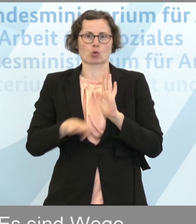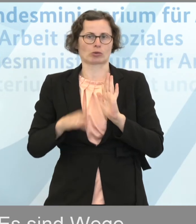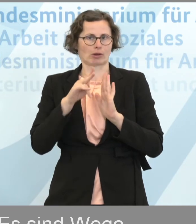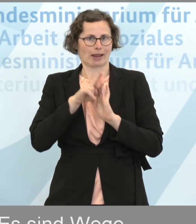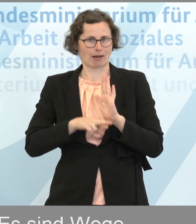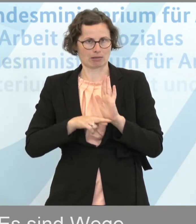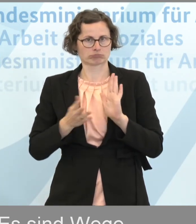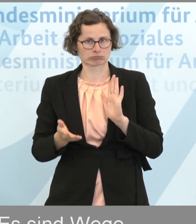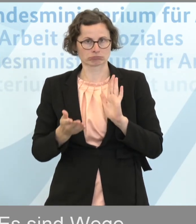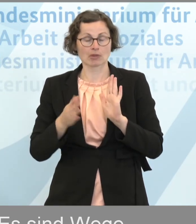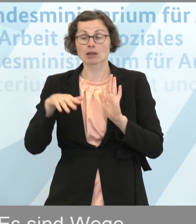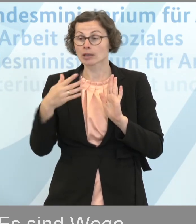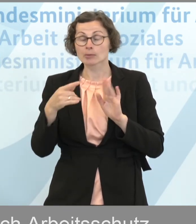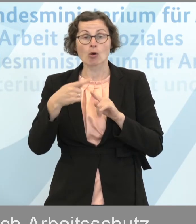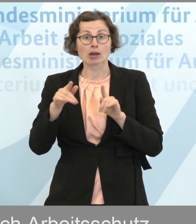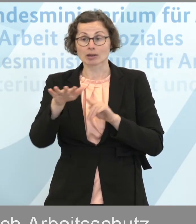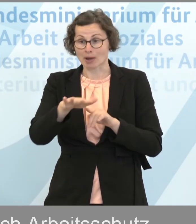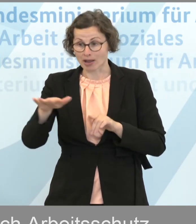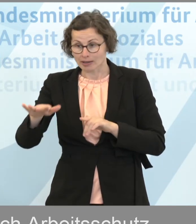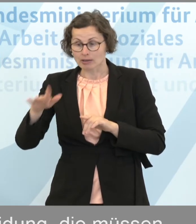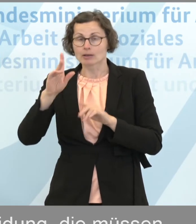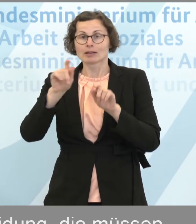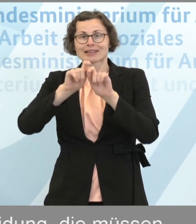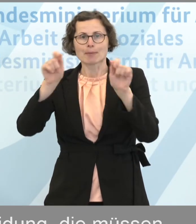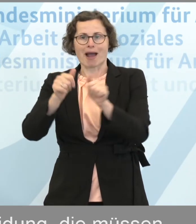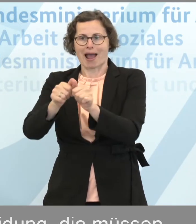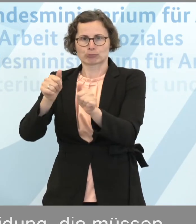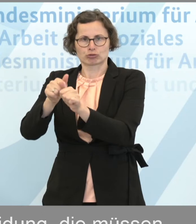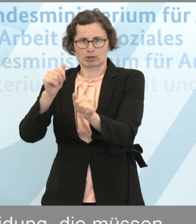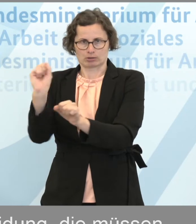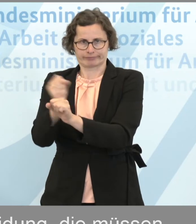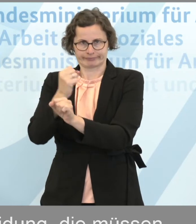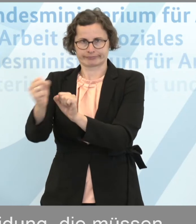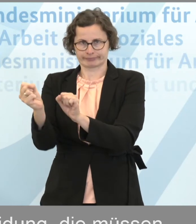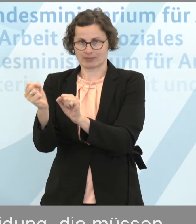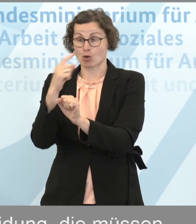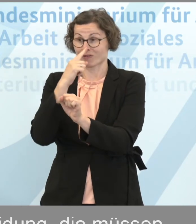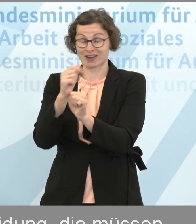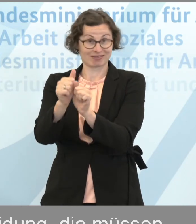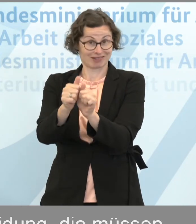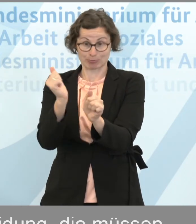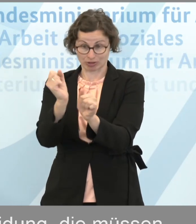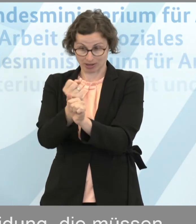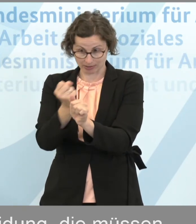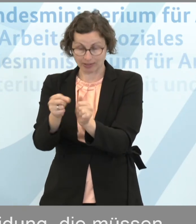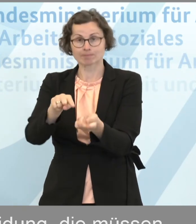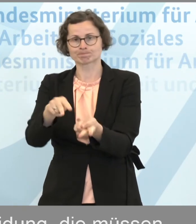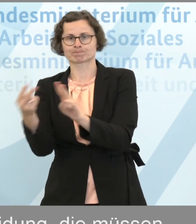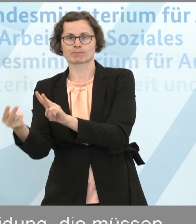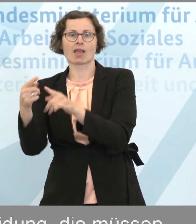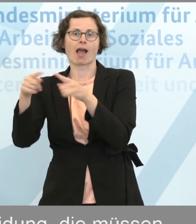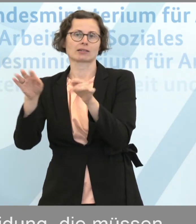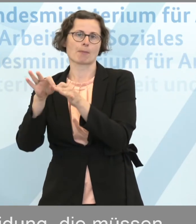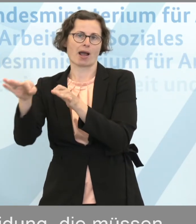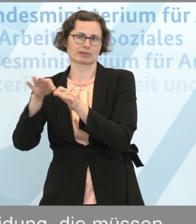Und es gibt auch andere Bereiche, in denen Abstand nicht gewährleistet sein kann. In diesem Fall sind andere Maßnahmen zu ergreifen.